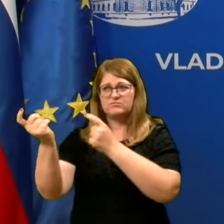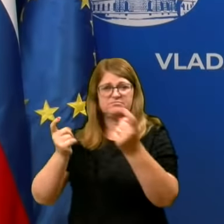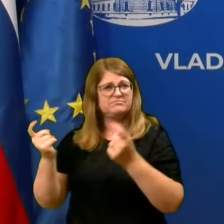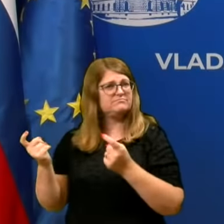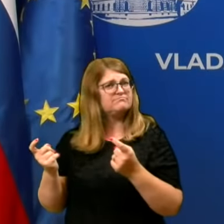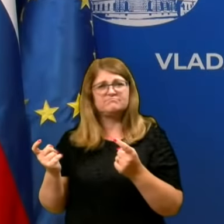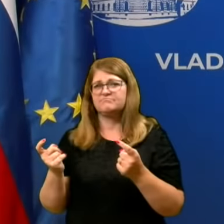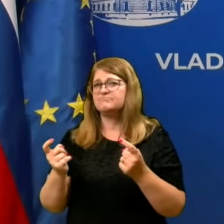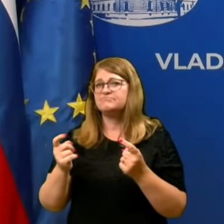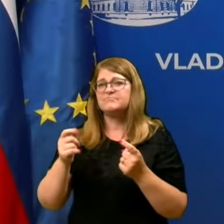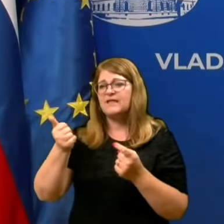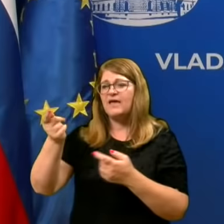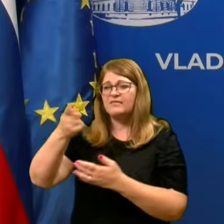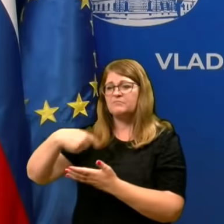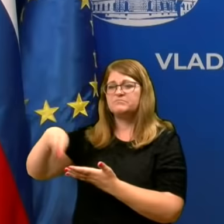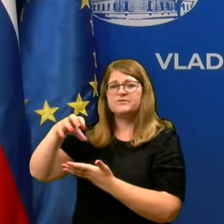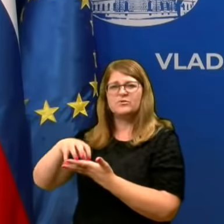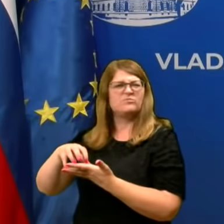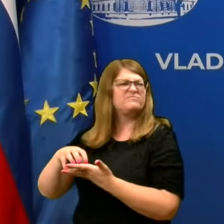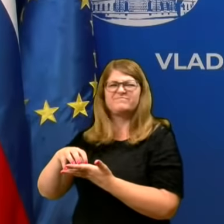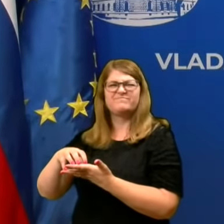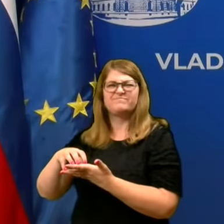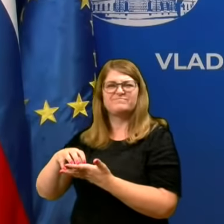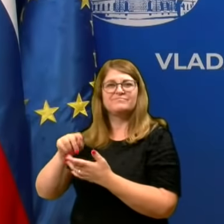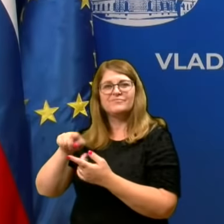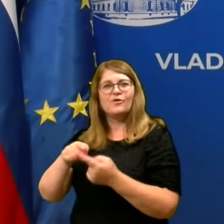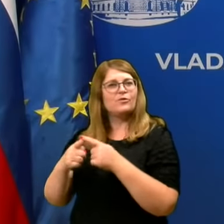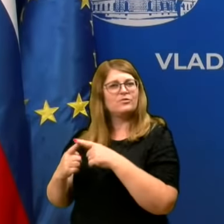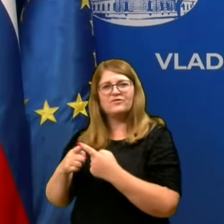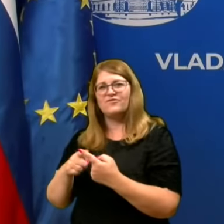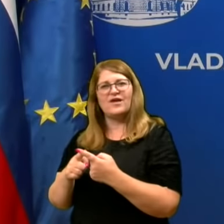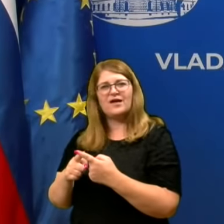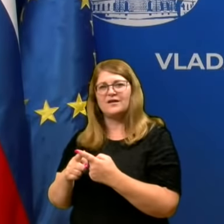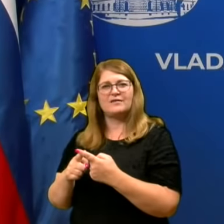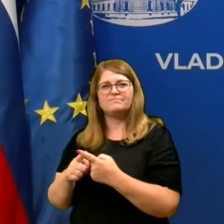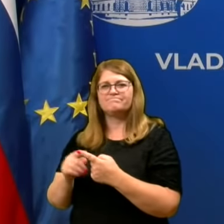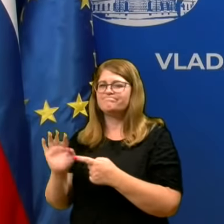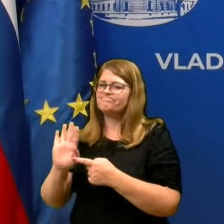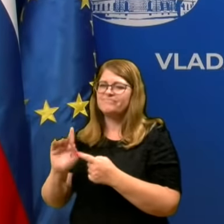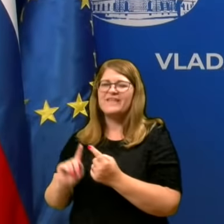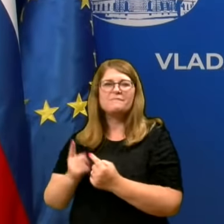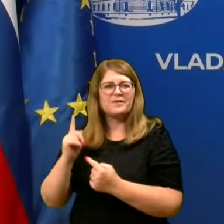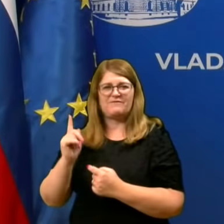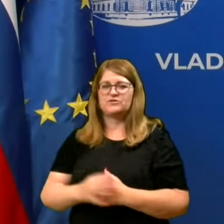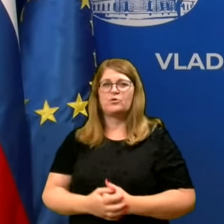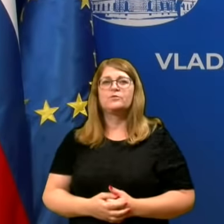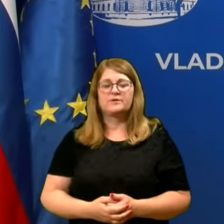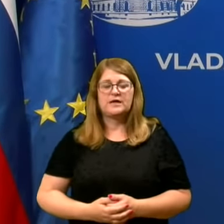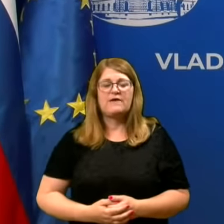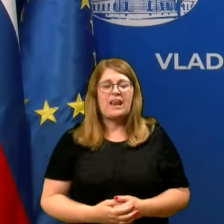na enem recimo, to tveganje je pogojno visoko, imamo tako rečiti.